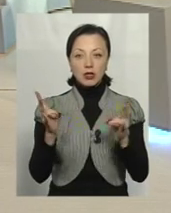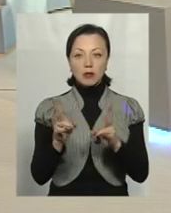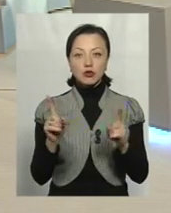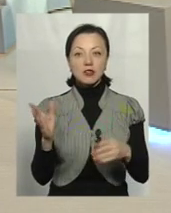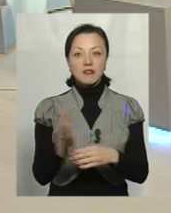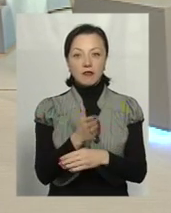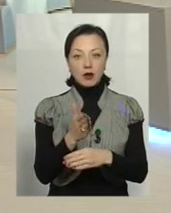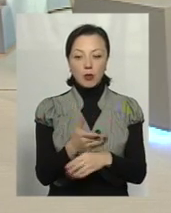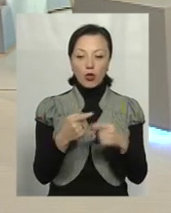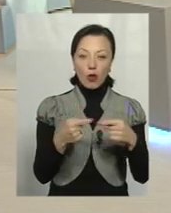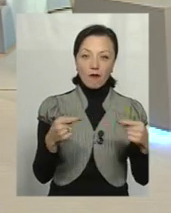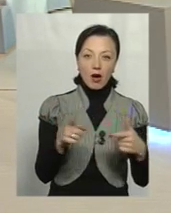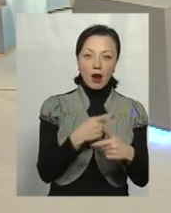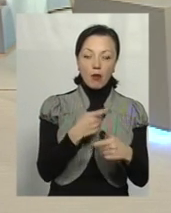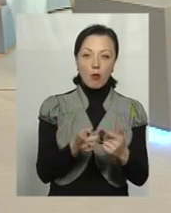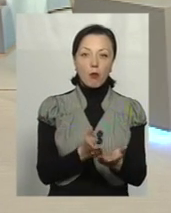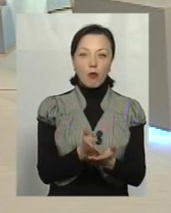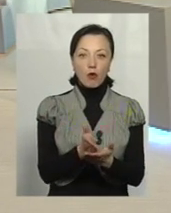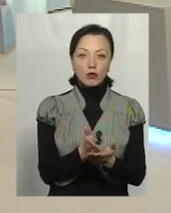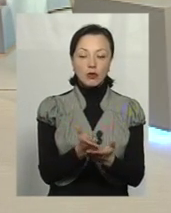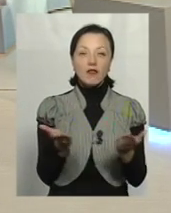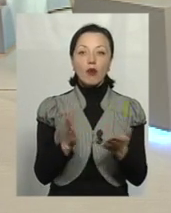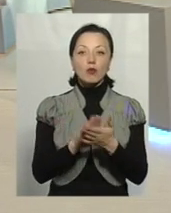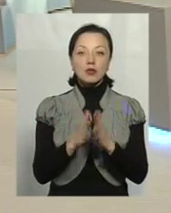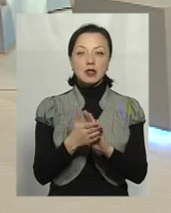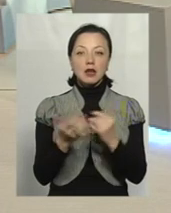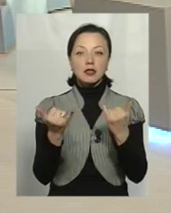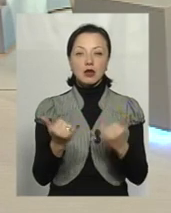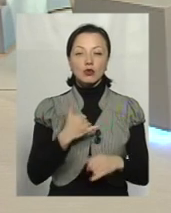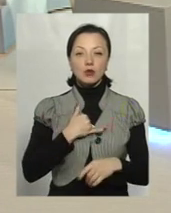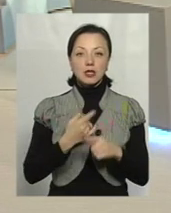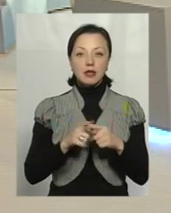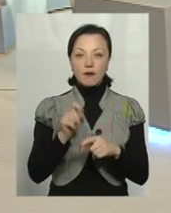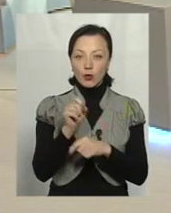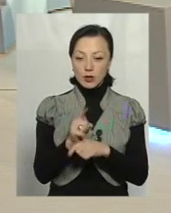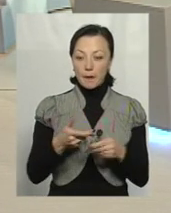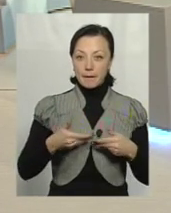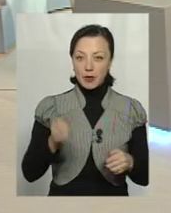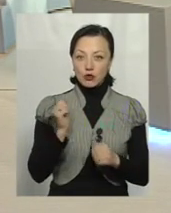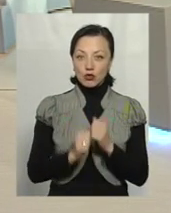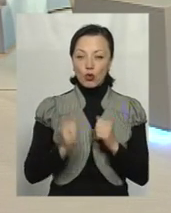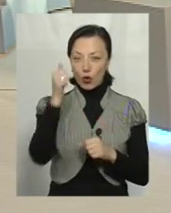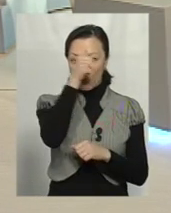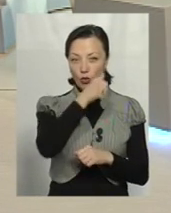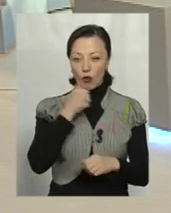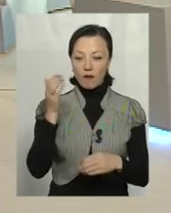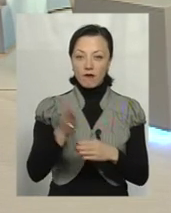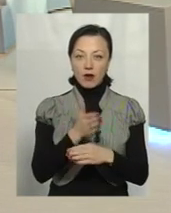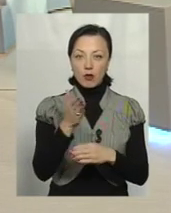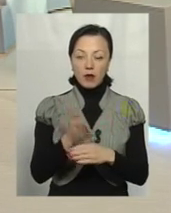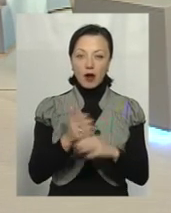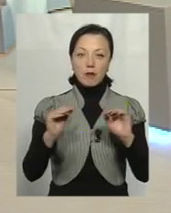виробити, товар або послуги. В якому стані зараз у нас ця функція? Ми щороку виробляємо все менше,